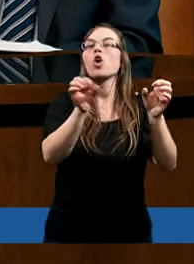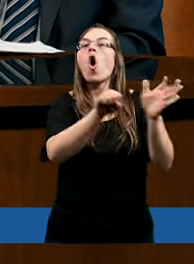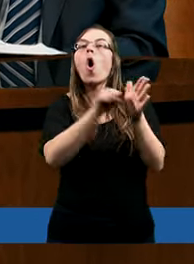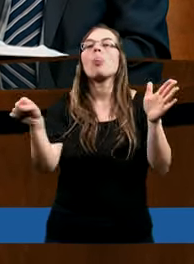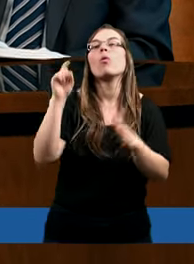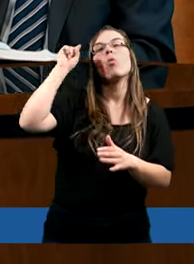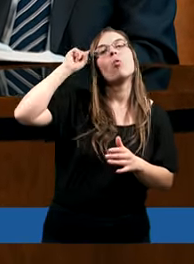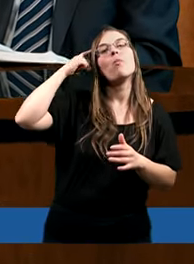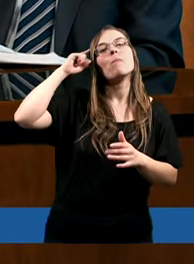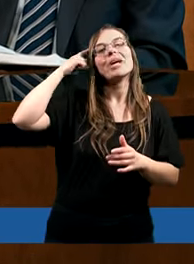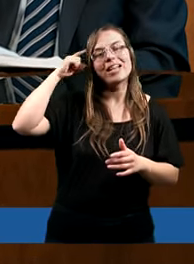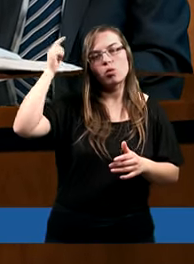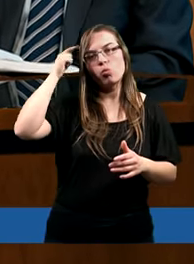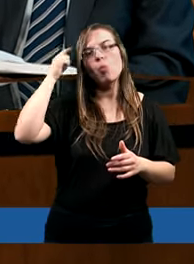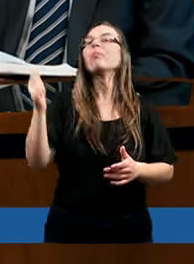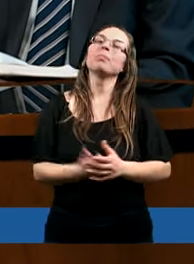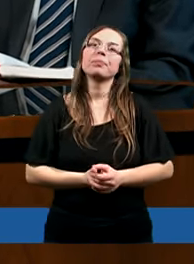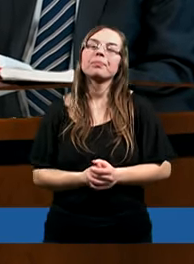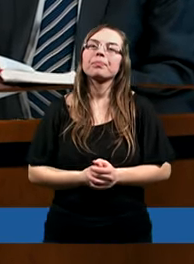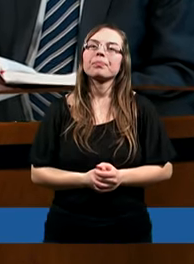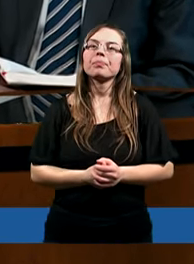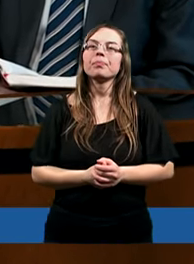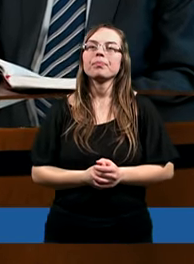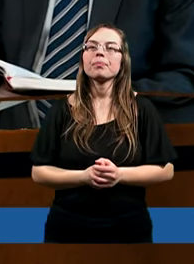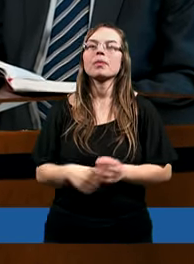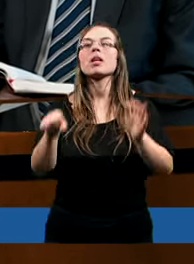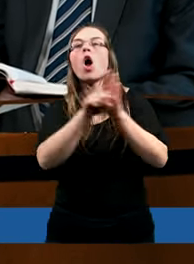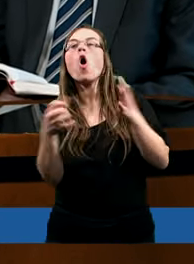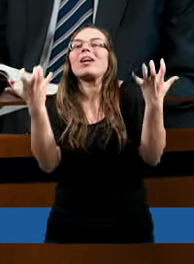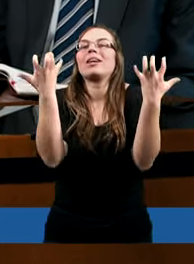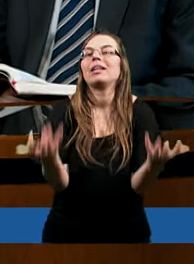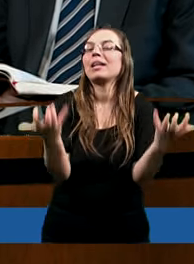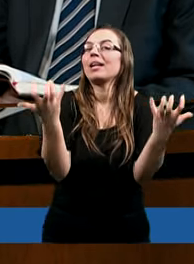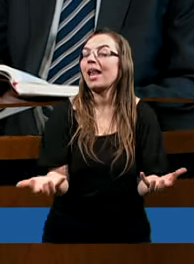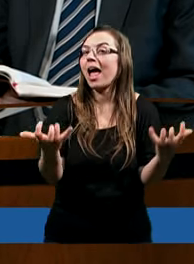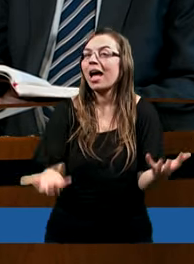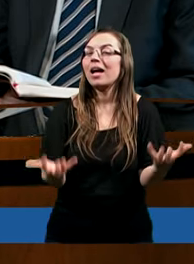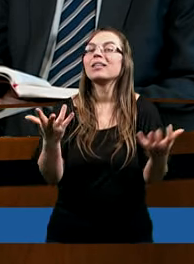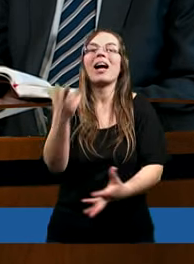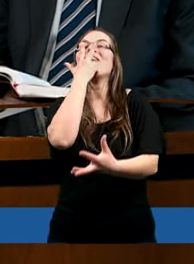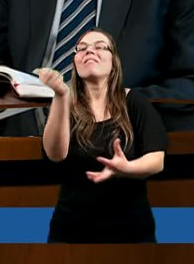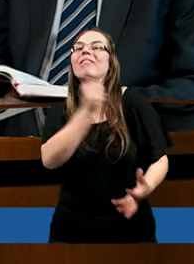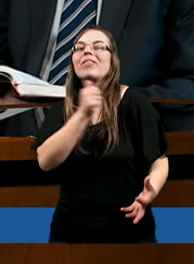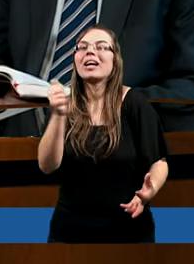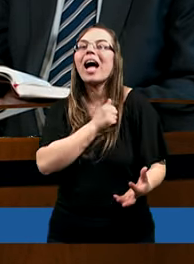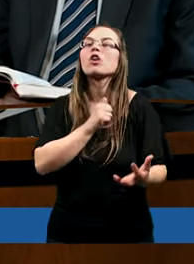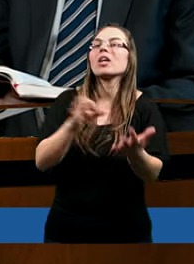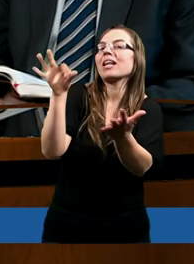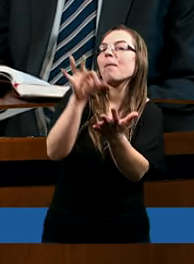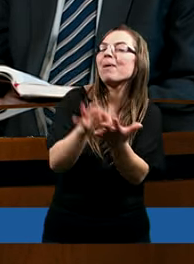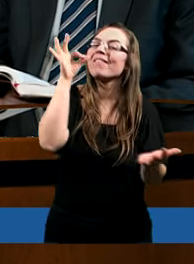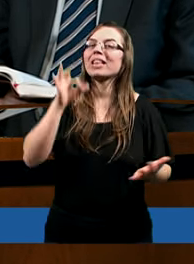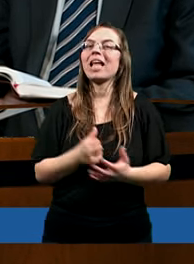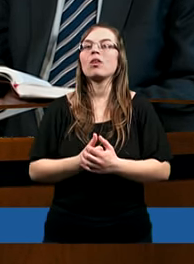umysłu, od chcenia, od wyrażenia pewnego